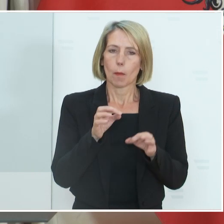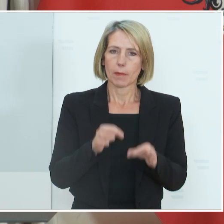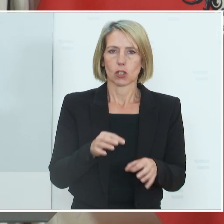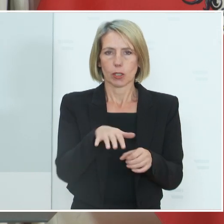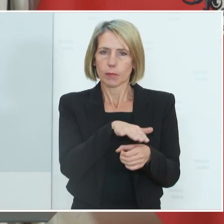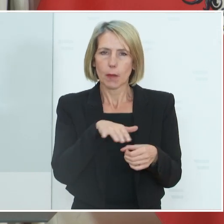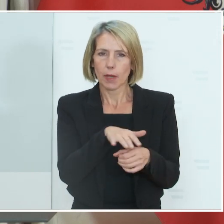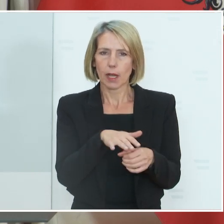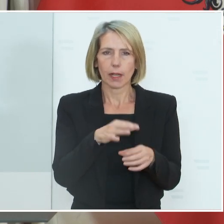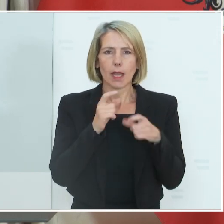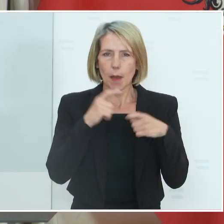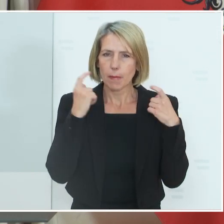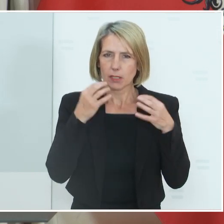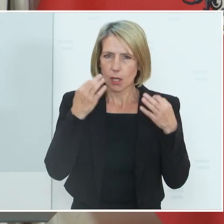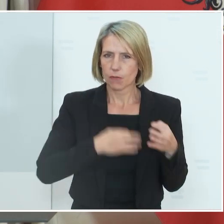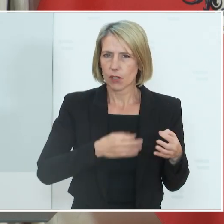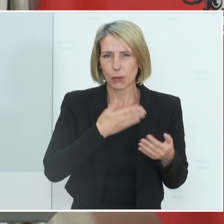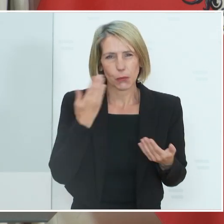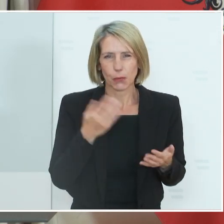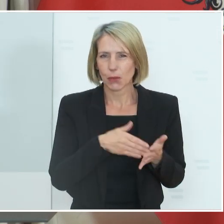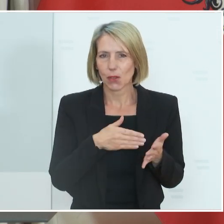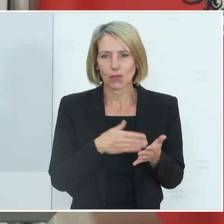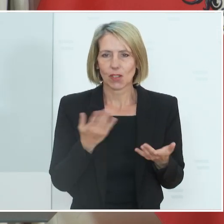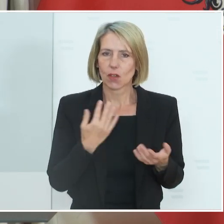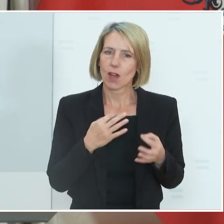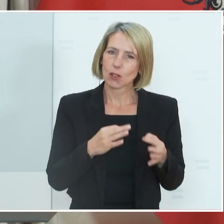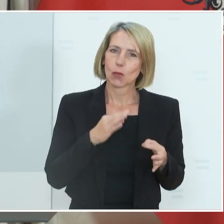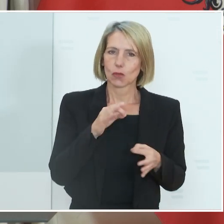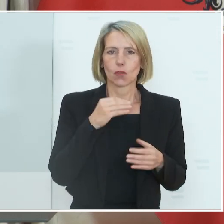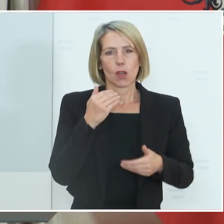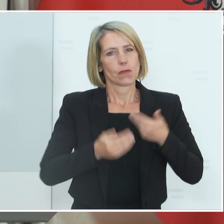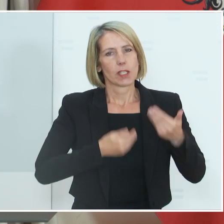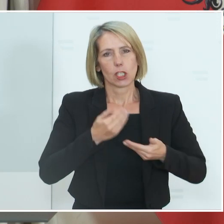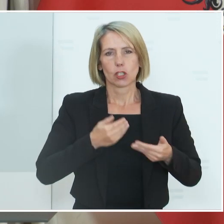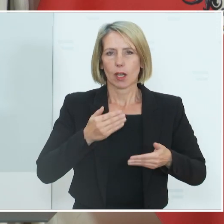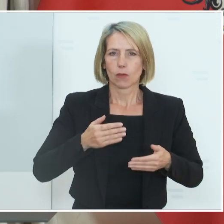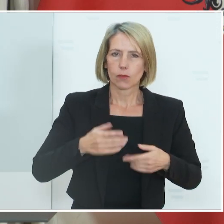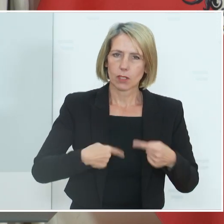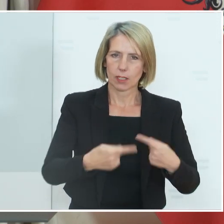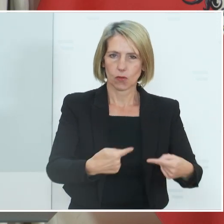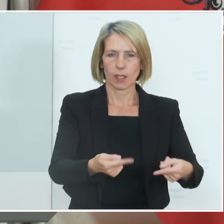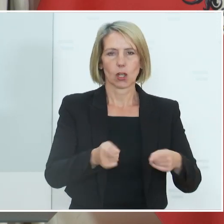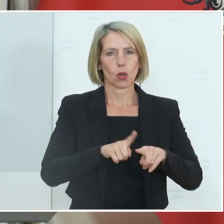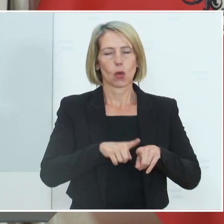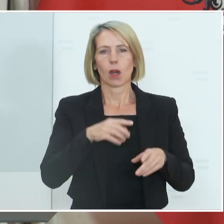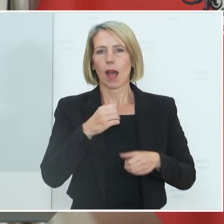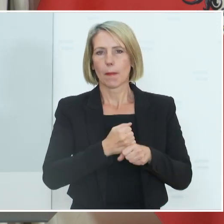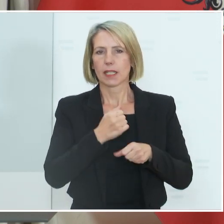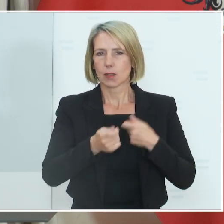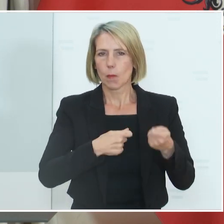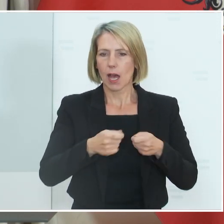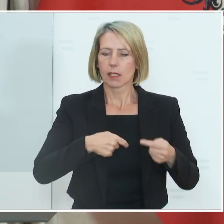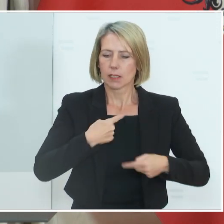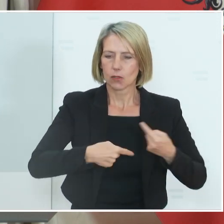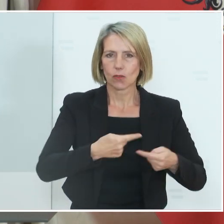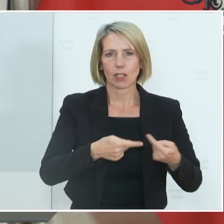keine Maskenpflicht notwendig ist und das war gut für die wirtschaftliche Entwicklung, für den Arbeitsmarkt und für die Erholung. Wir hatten